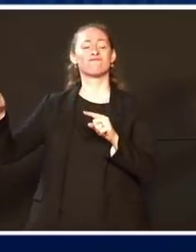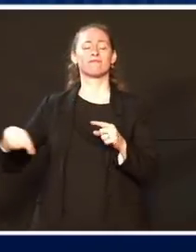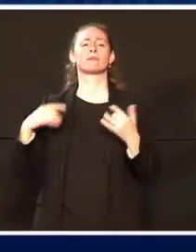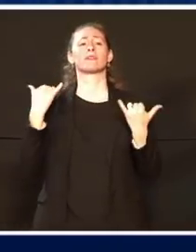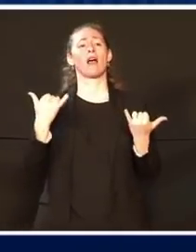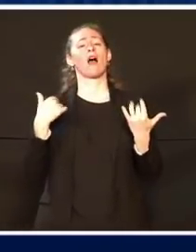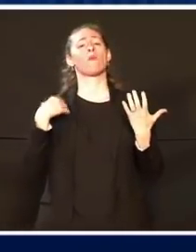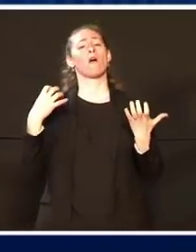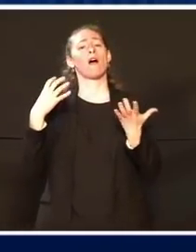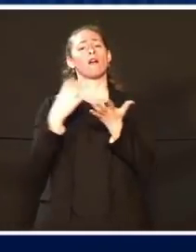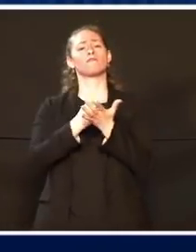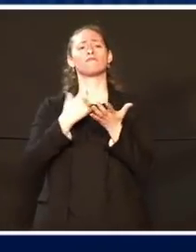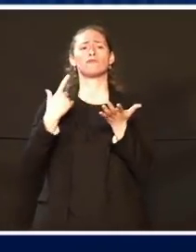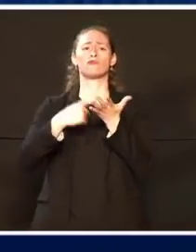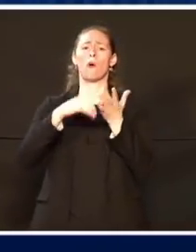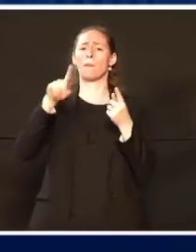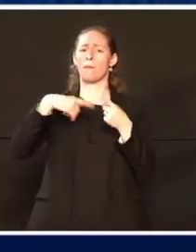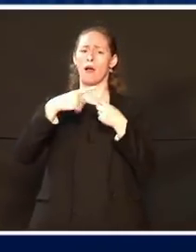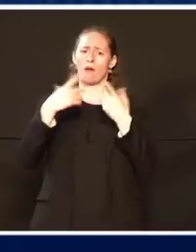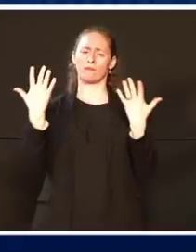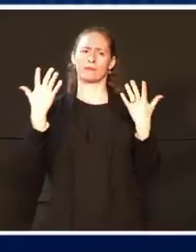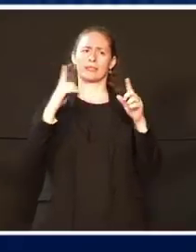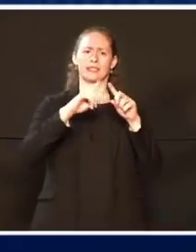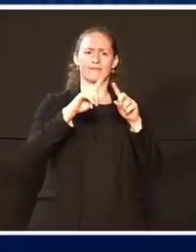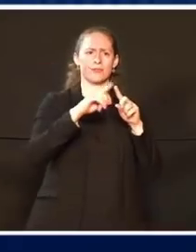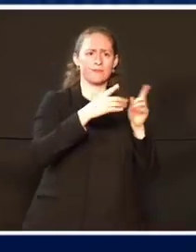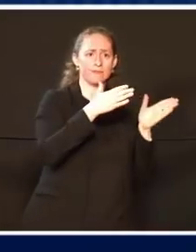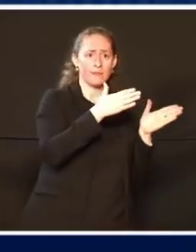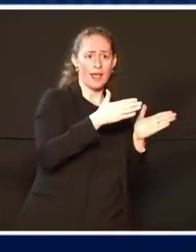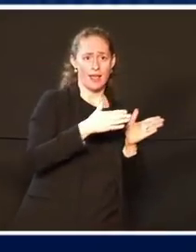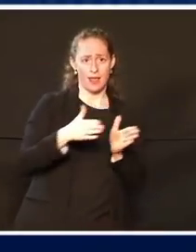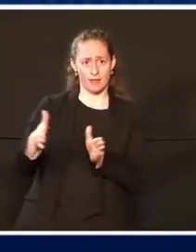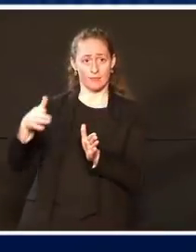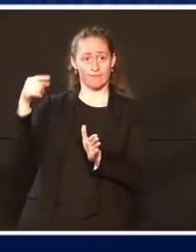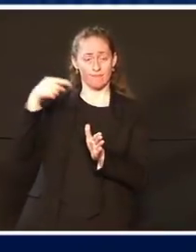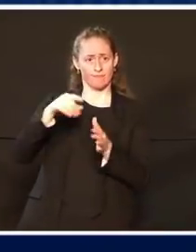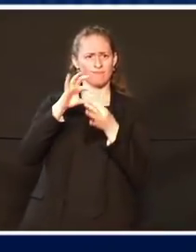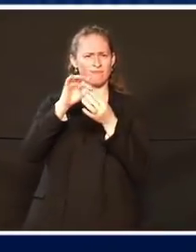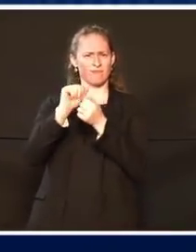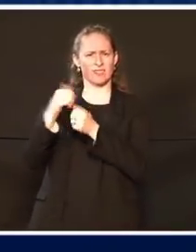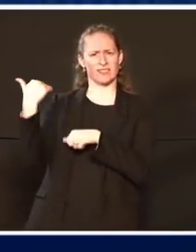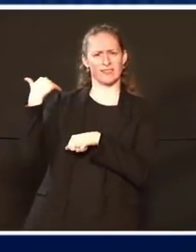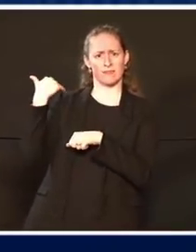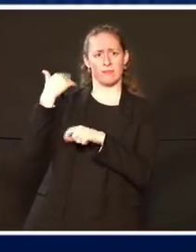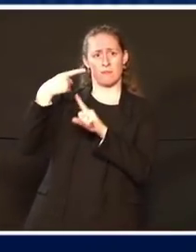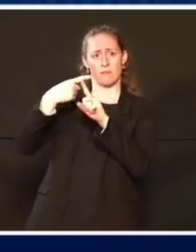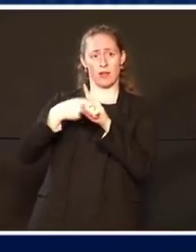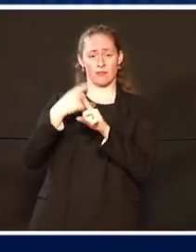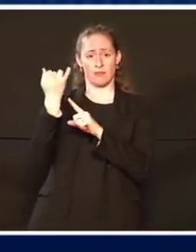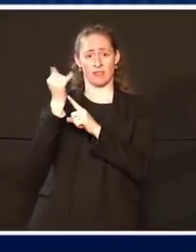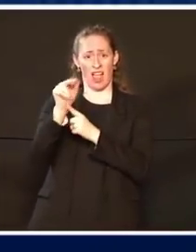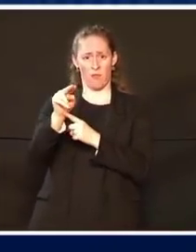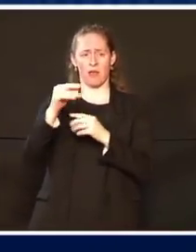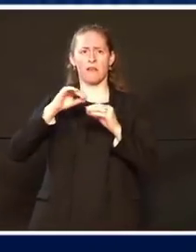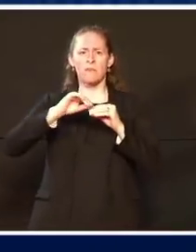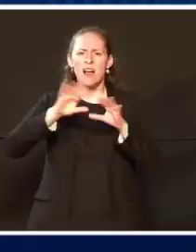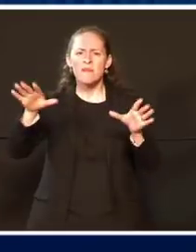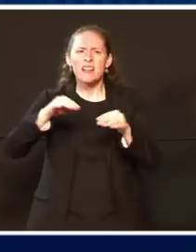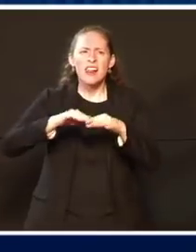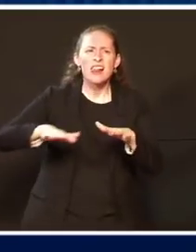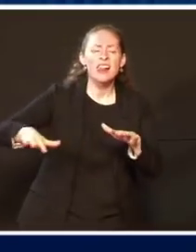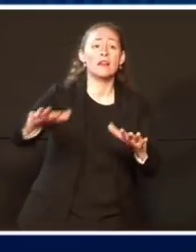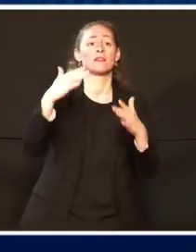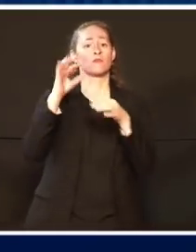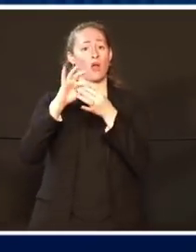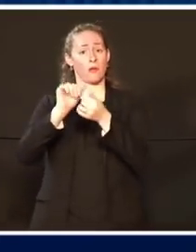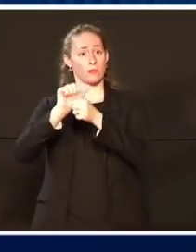Januar heraus, diese Zahlen, naja, wir sind für jeden dankbar, der Arbeit gefunden hat